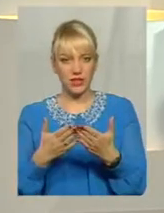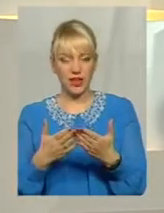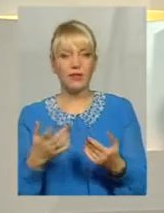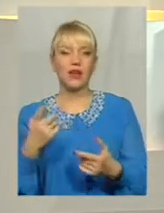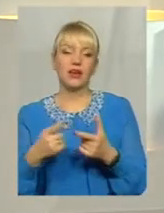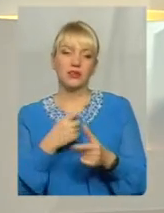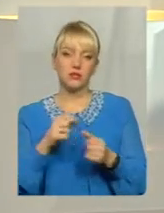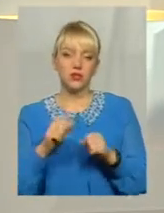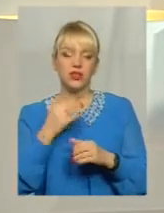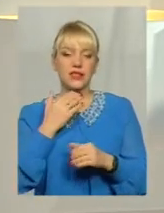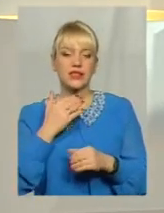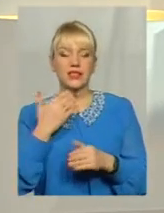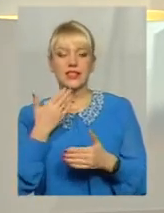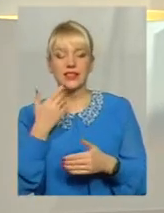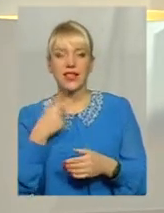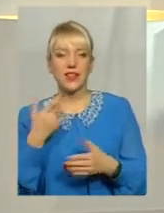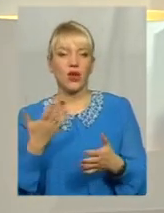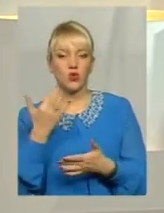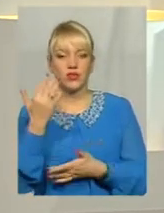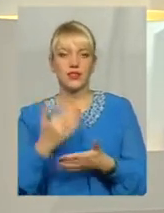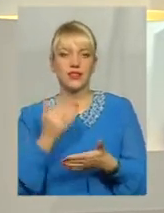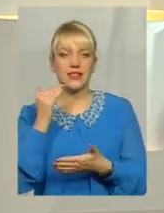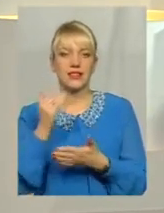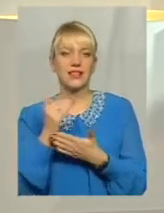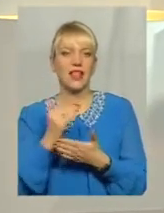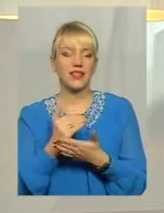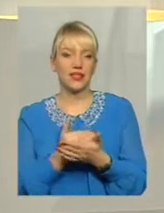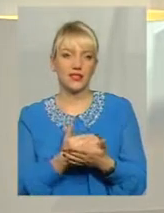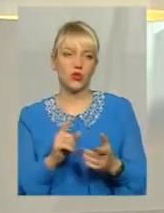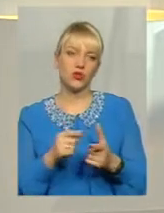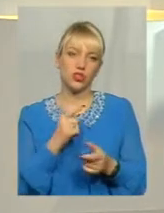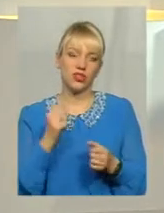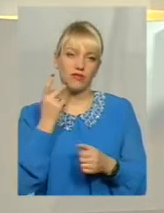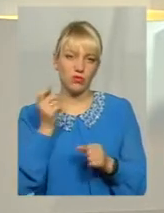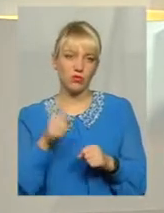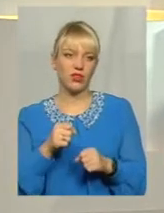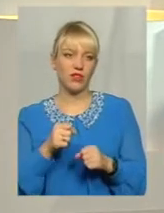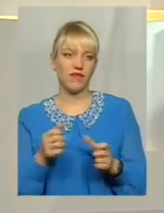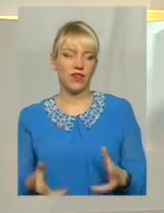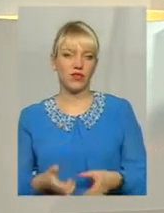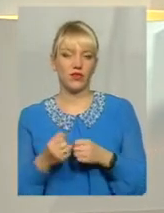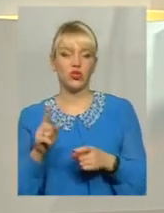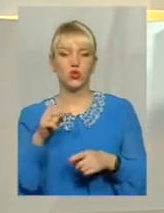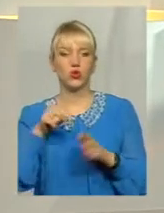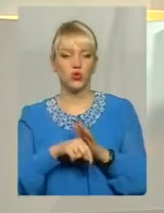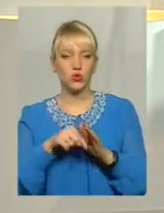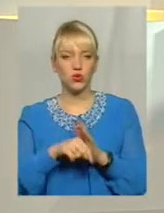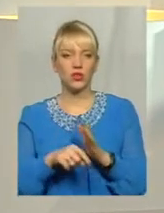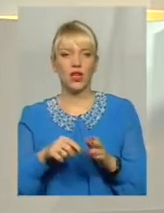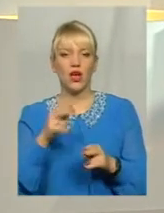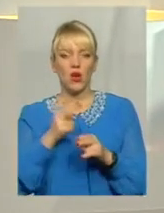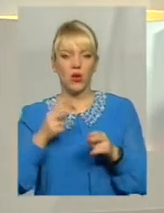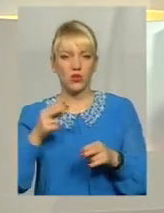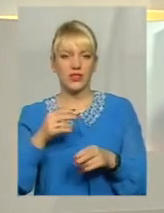чи можна сказати якусь статистику, що маємо, чи завжди можна врятувати життя? Що стосується гострої інфаркту міокарда, я